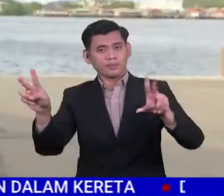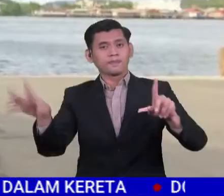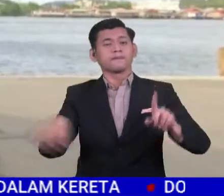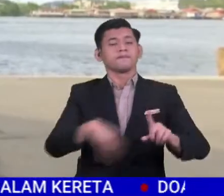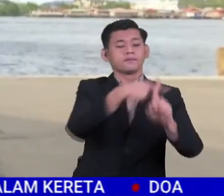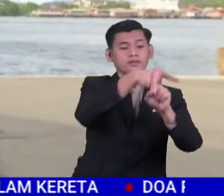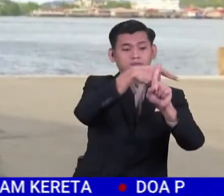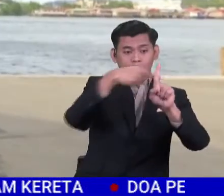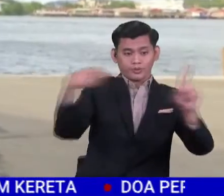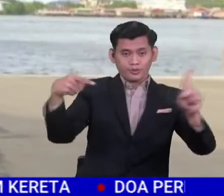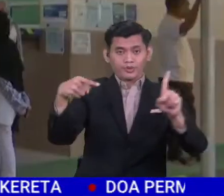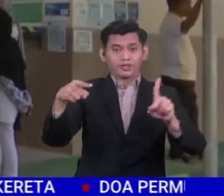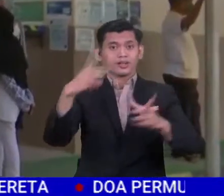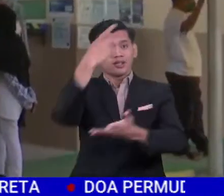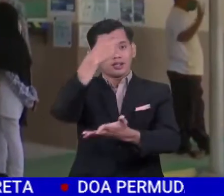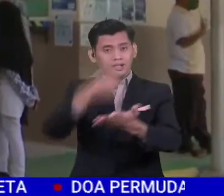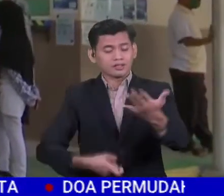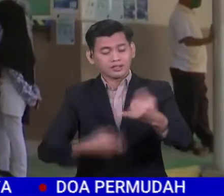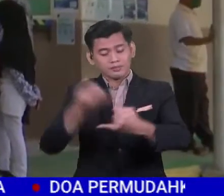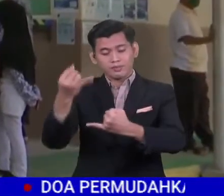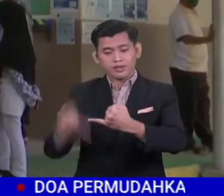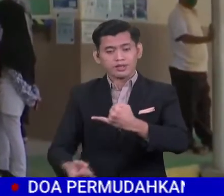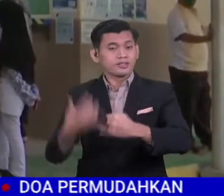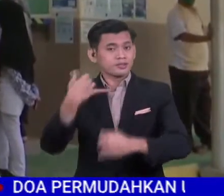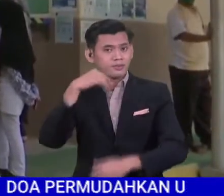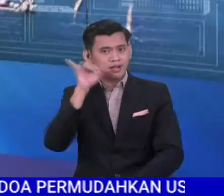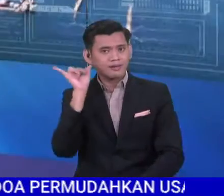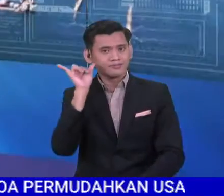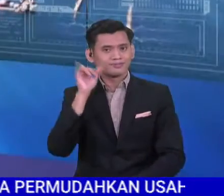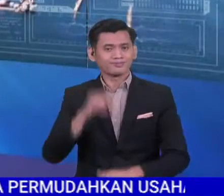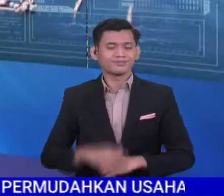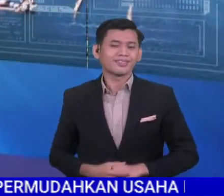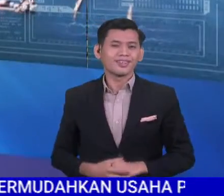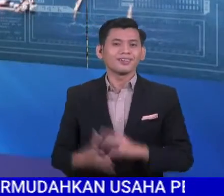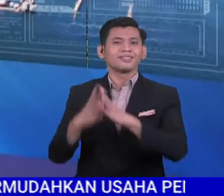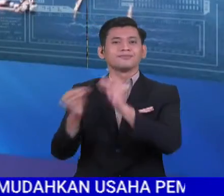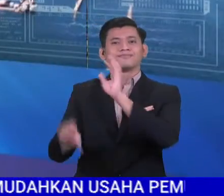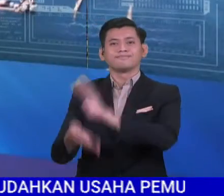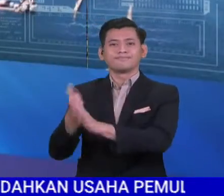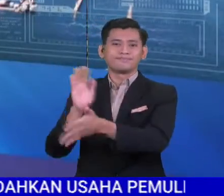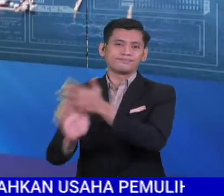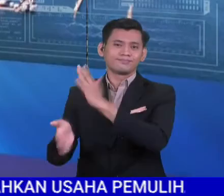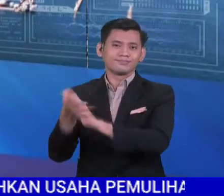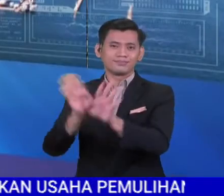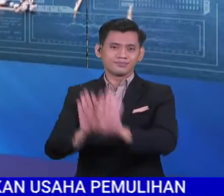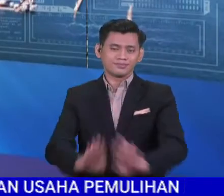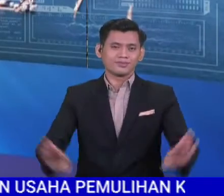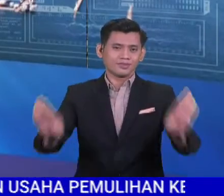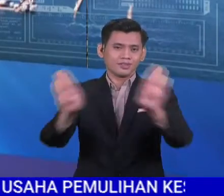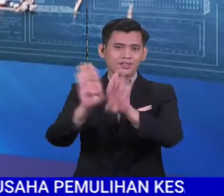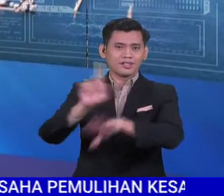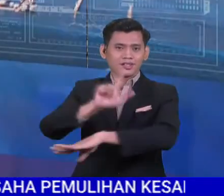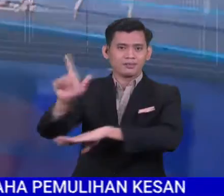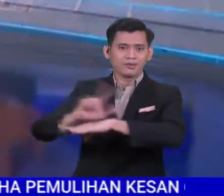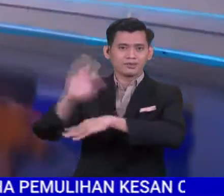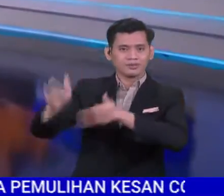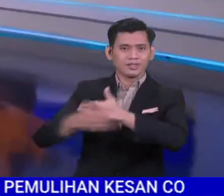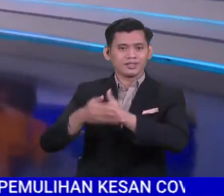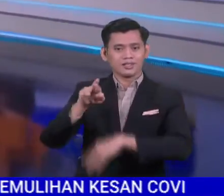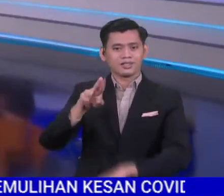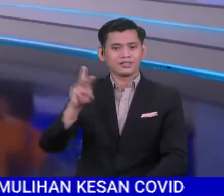separuh harga itu sepatutnya berakhir semalam. Sekian dari Labuan, kembali ke Angkasa Puri.